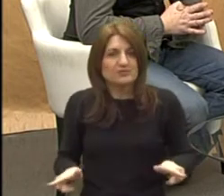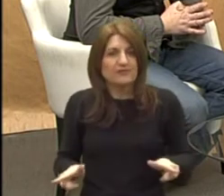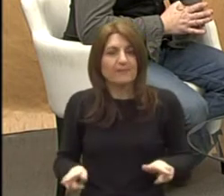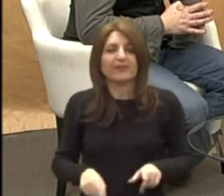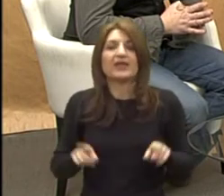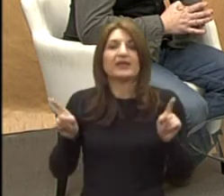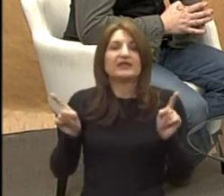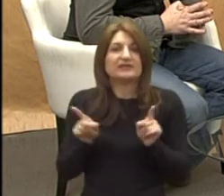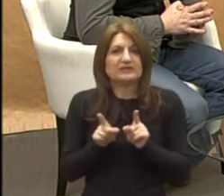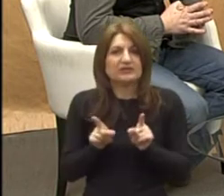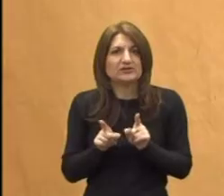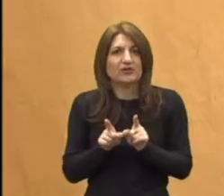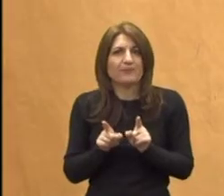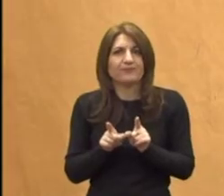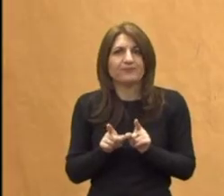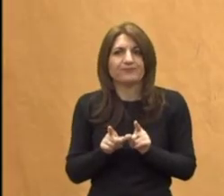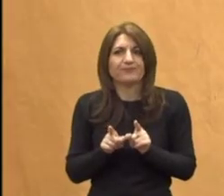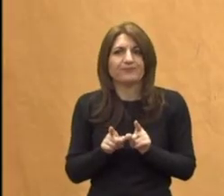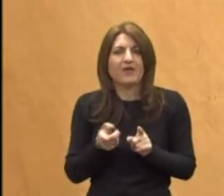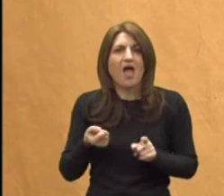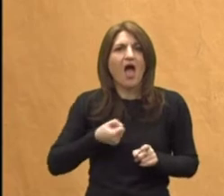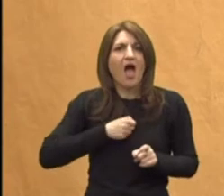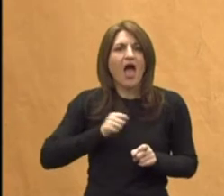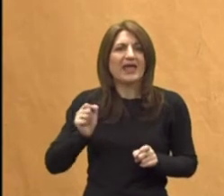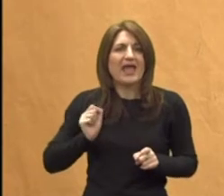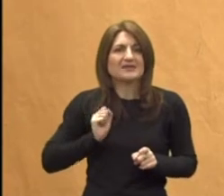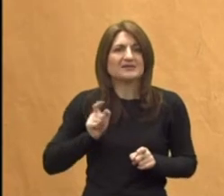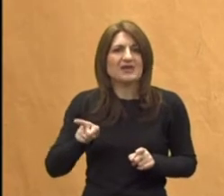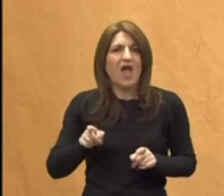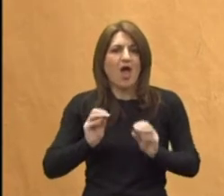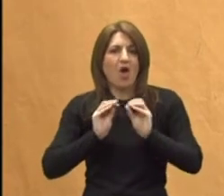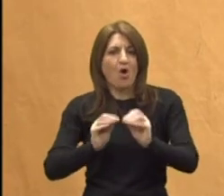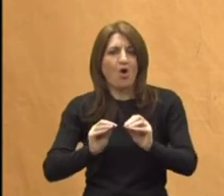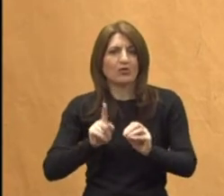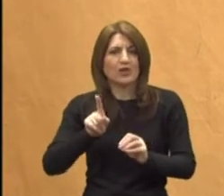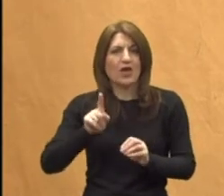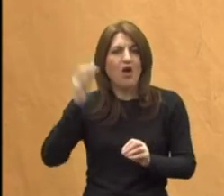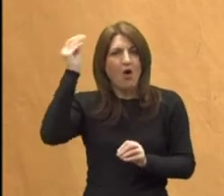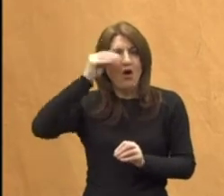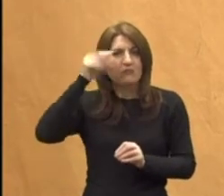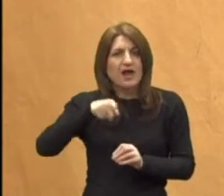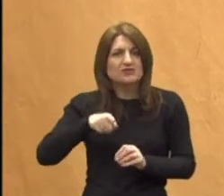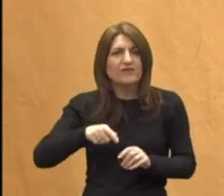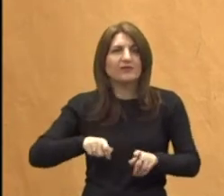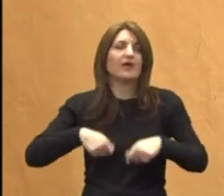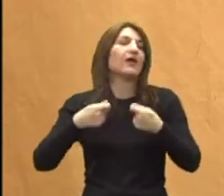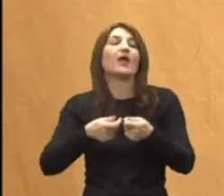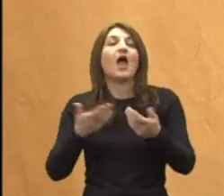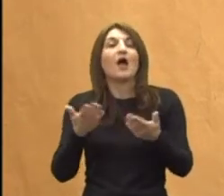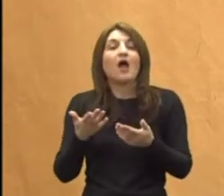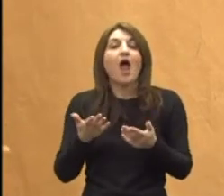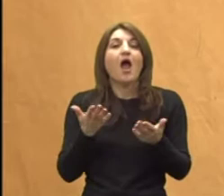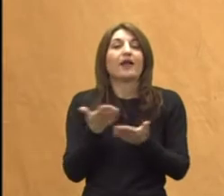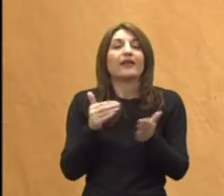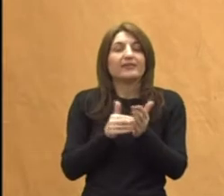nam je zajedno sa Agencijom za odgoj i obrazovanje priskočilo kada je trebalo i